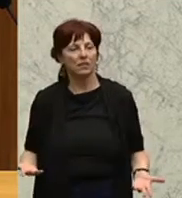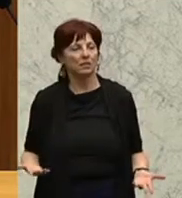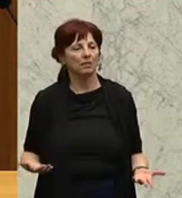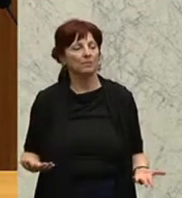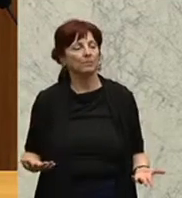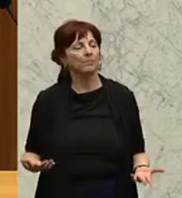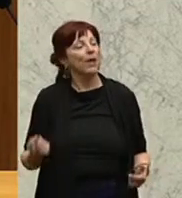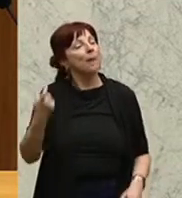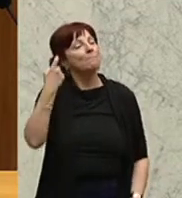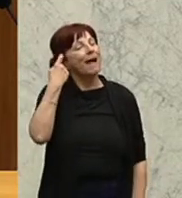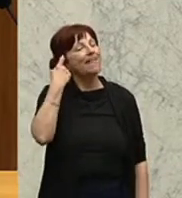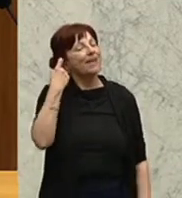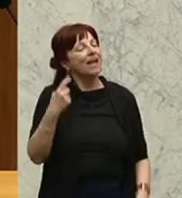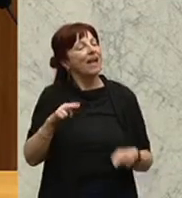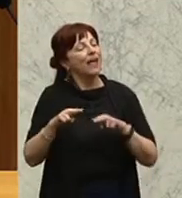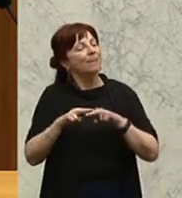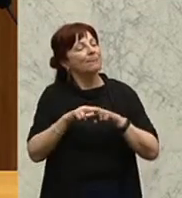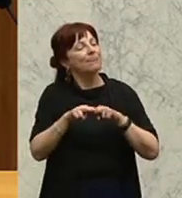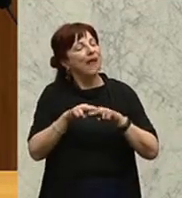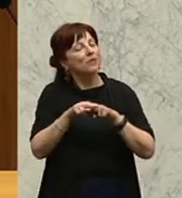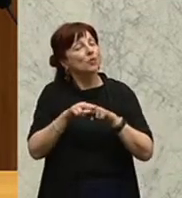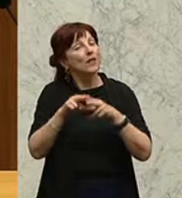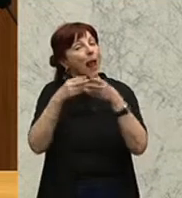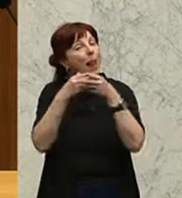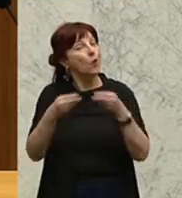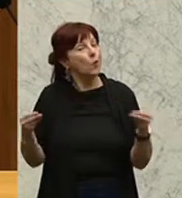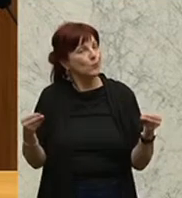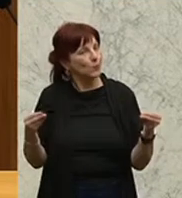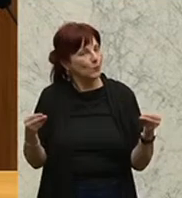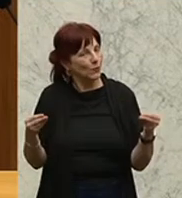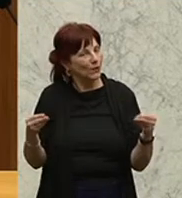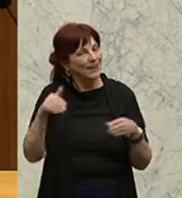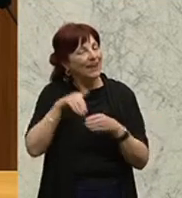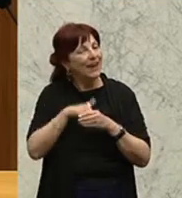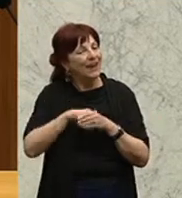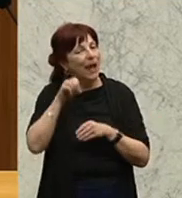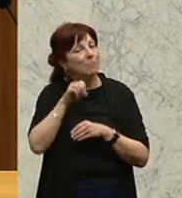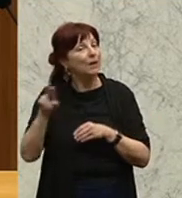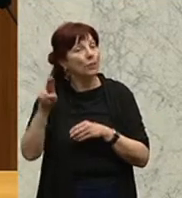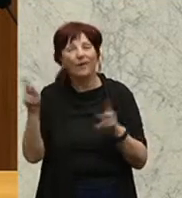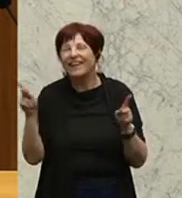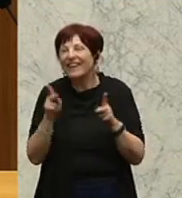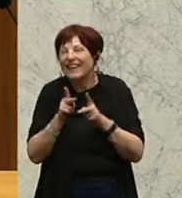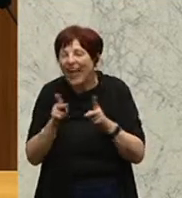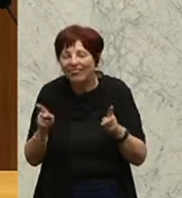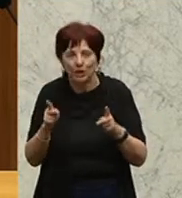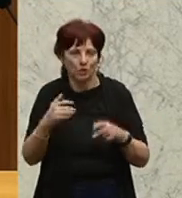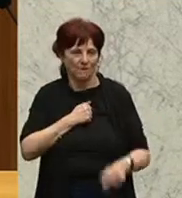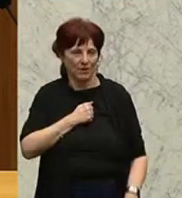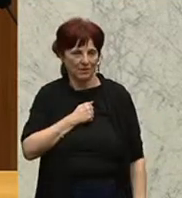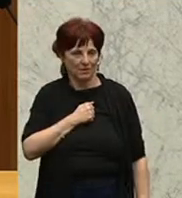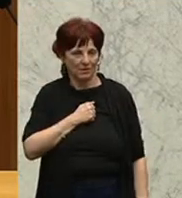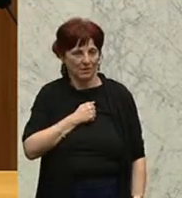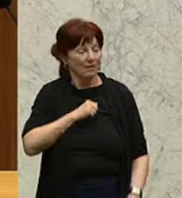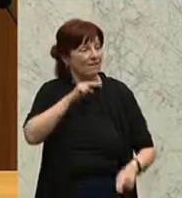heißt, eine nationale Lösung unter Anführungszeichen ist in der EU gar nicht mehr möglich, weil wenn es ganz